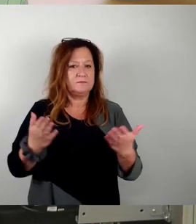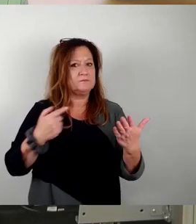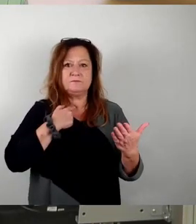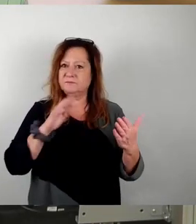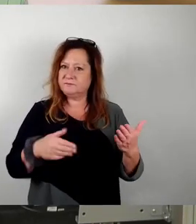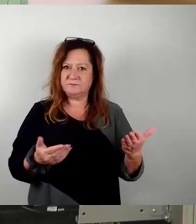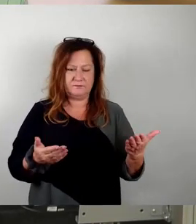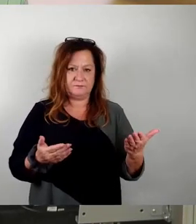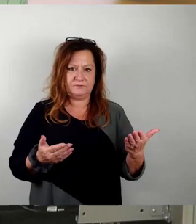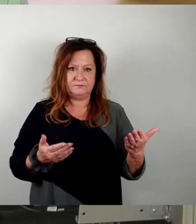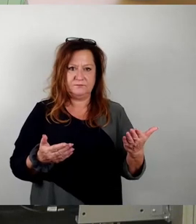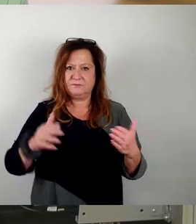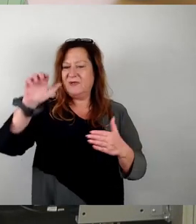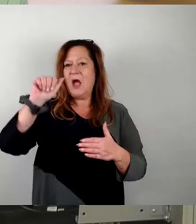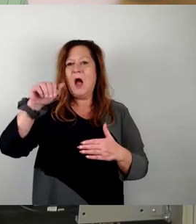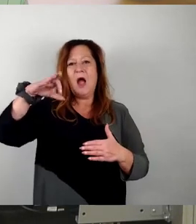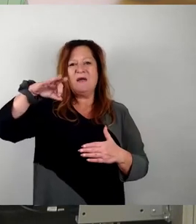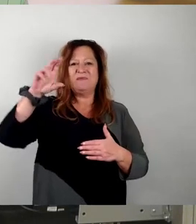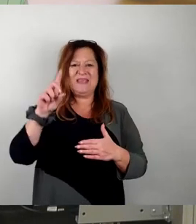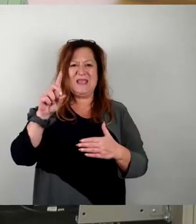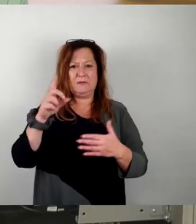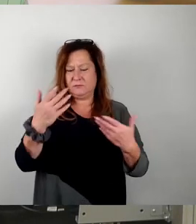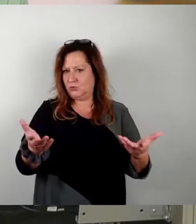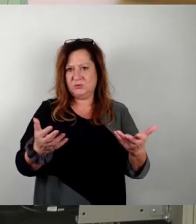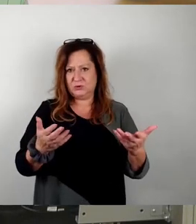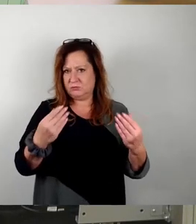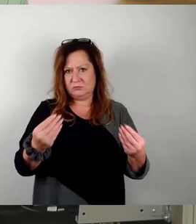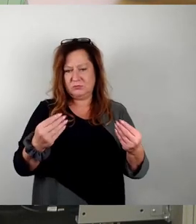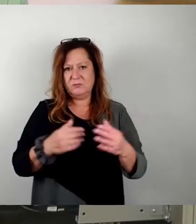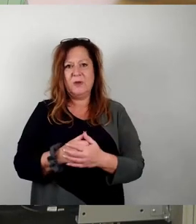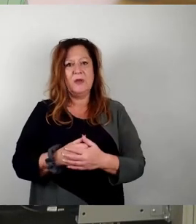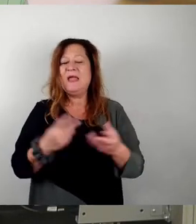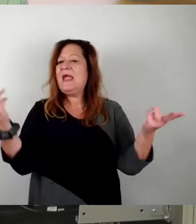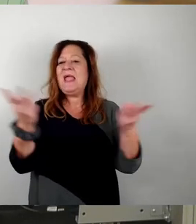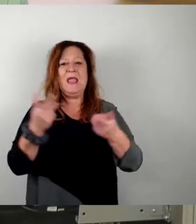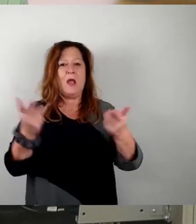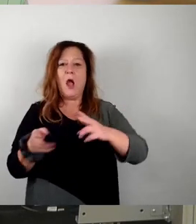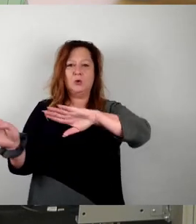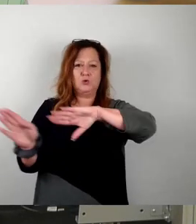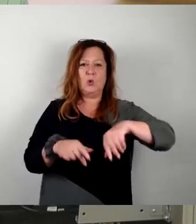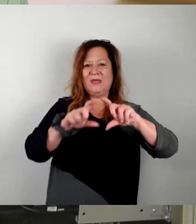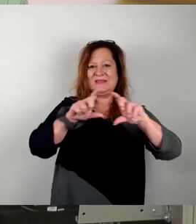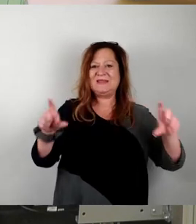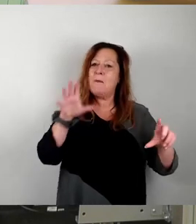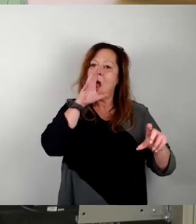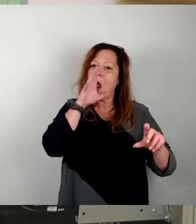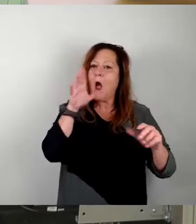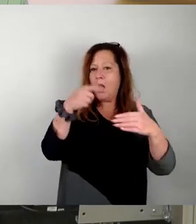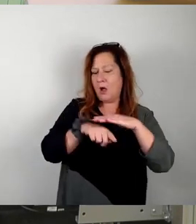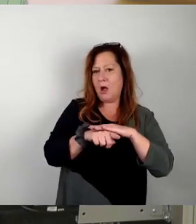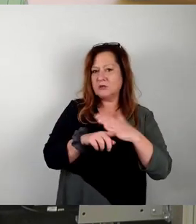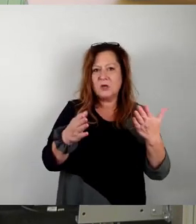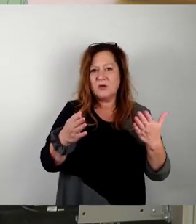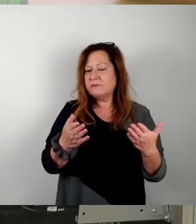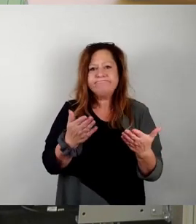Rolle. Der AfD in der Regierung. Egal, zurück zu den Garagen. Bei denen geht es mir, wie euch mit den Ausländern.